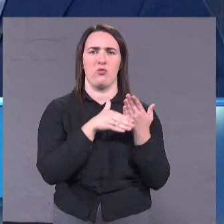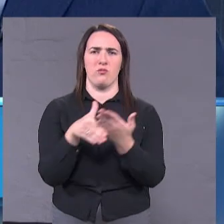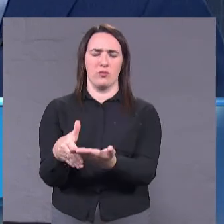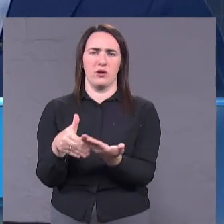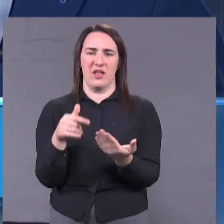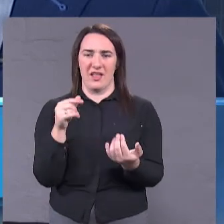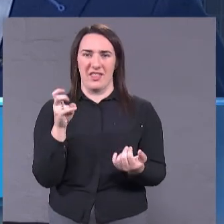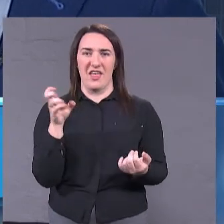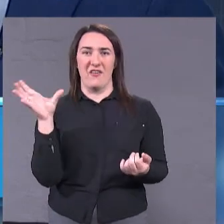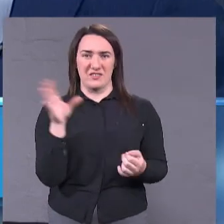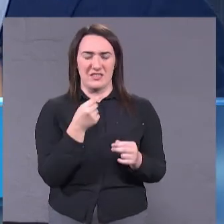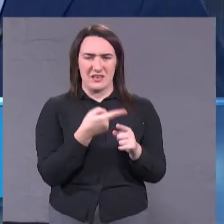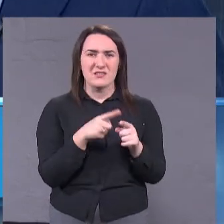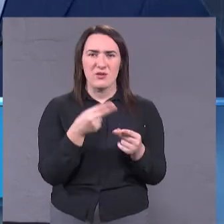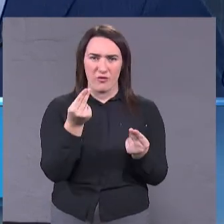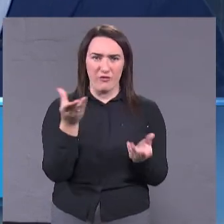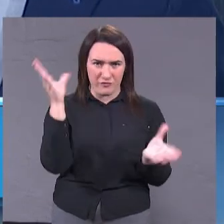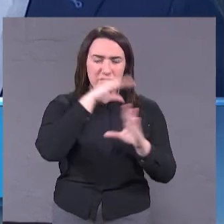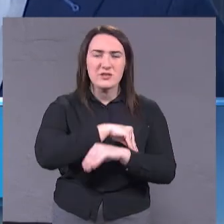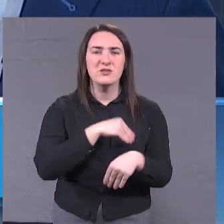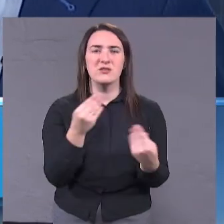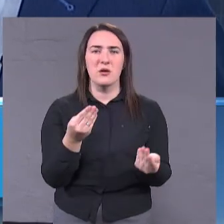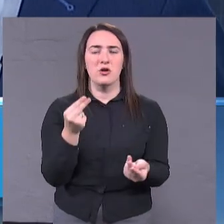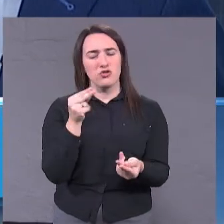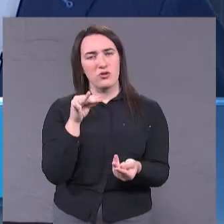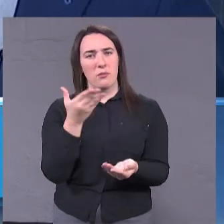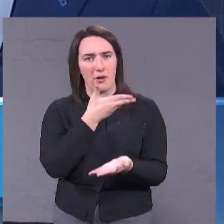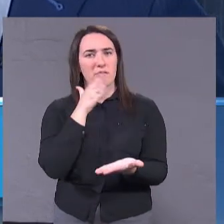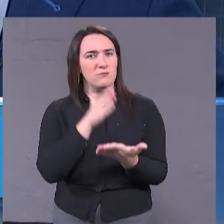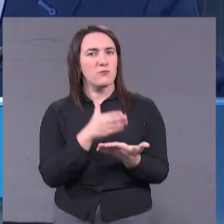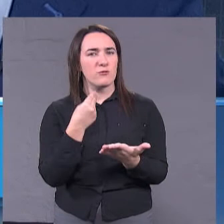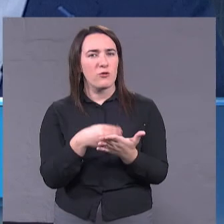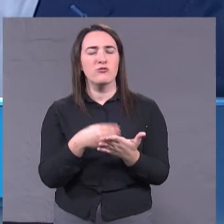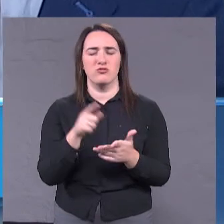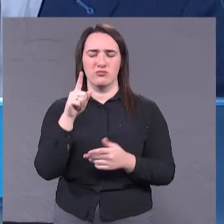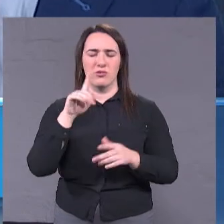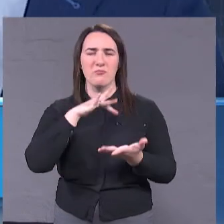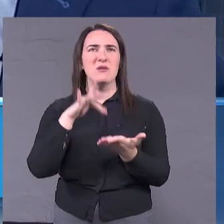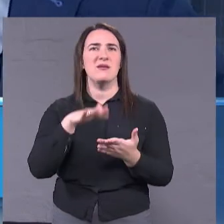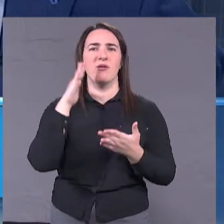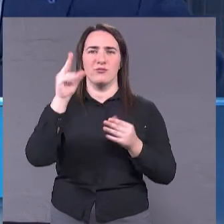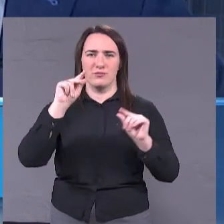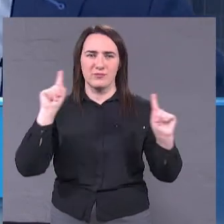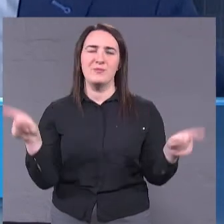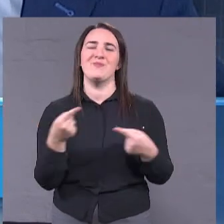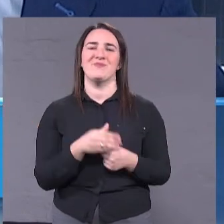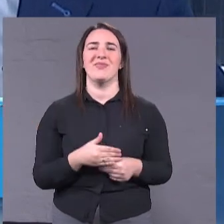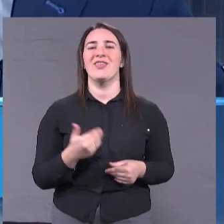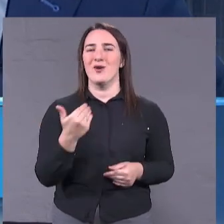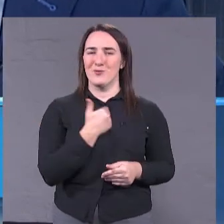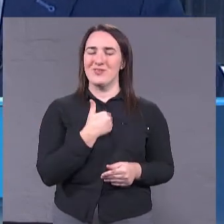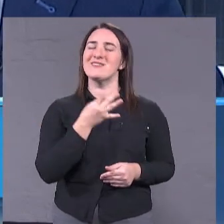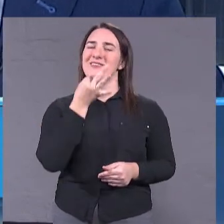це вистачить грошей, чи маємо ми гроші на те, щоб побудувати місто майбутнього? Я хочу вам сказати, от